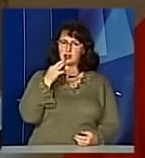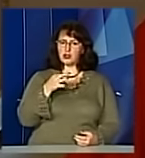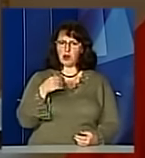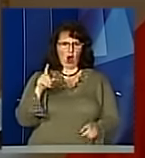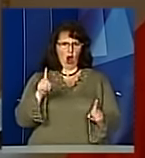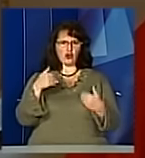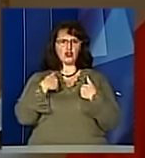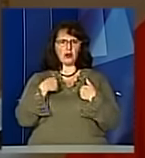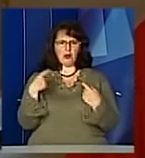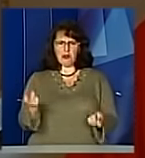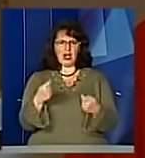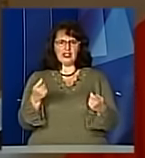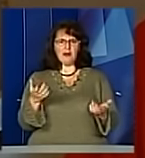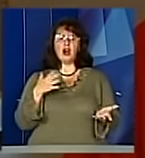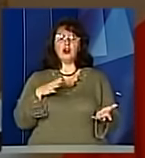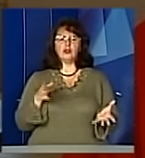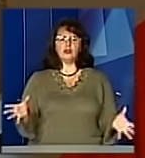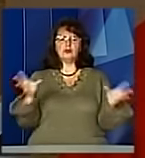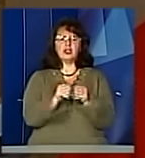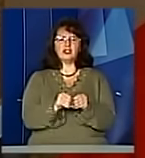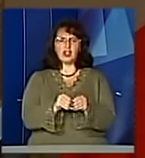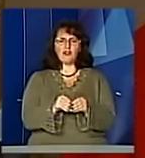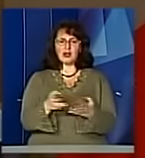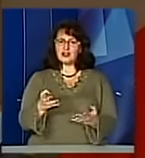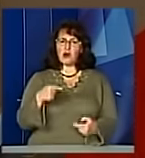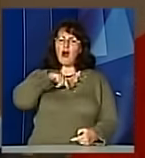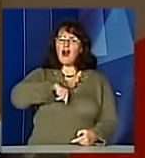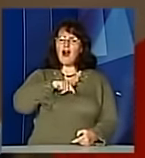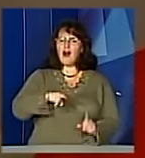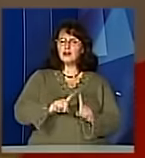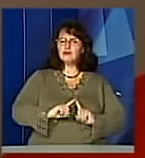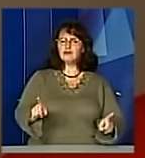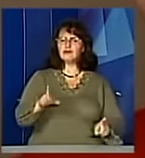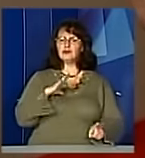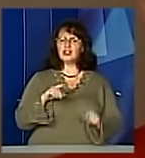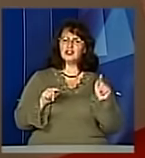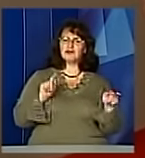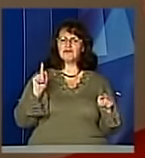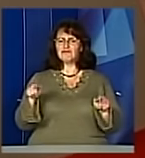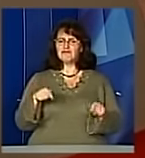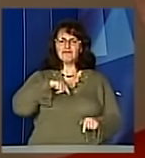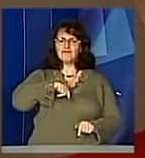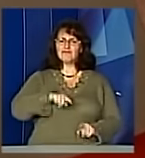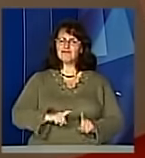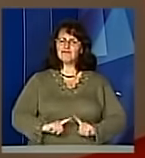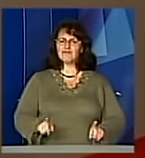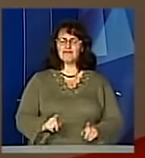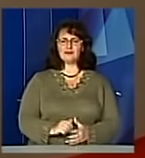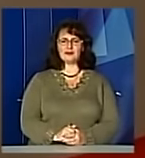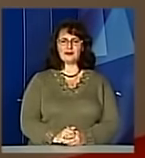Їм ще й того, що, мало фільмів я знімався, чи маєш показувати їм на екрані?